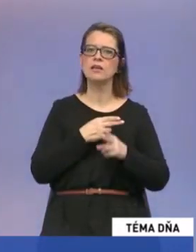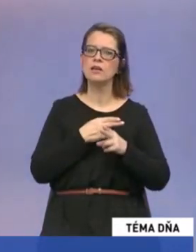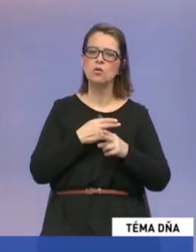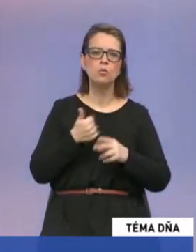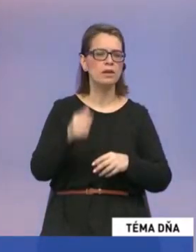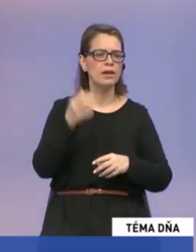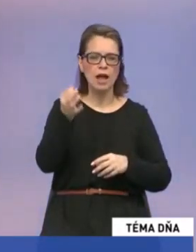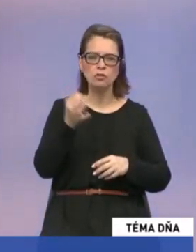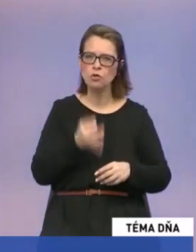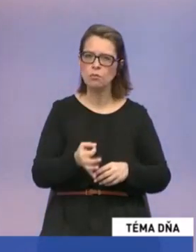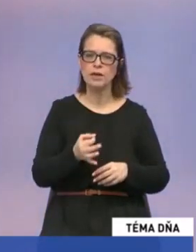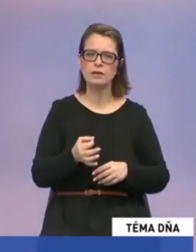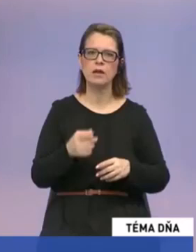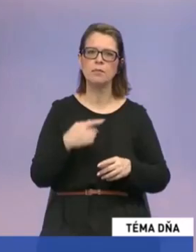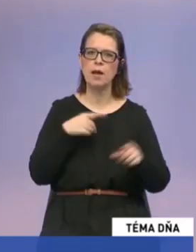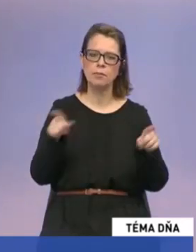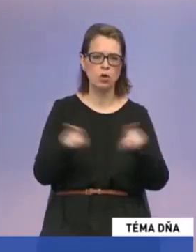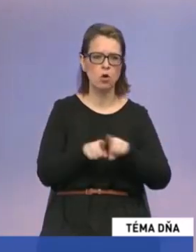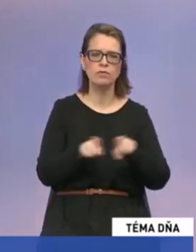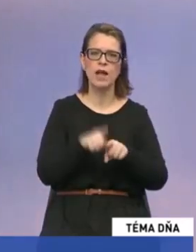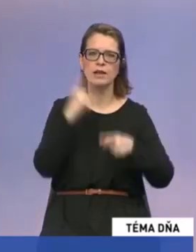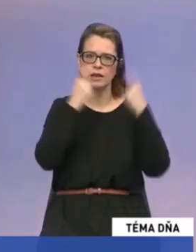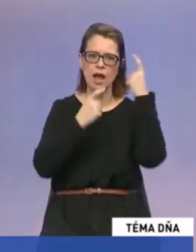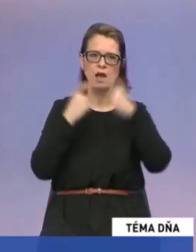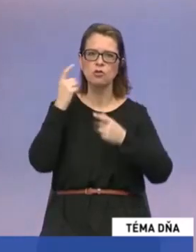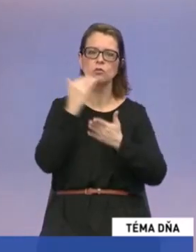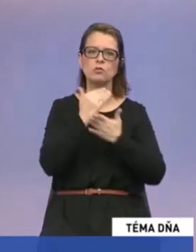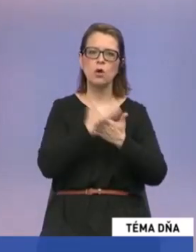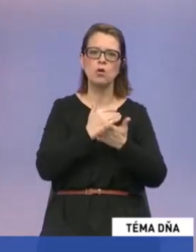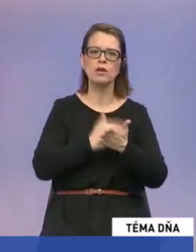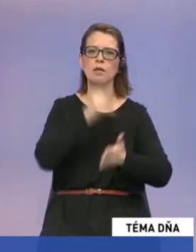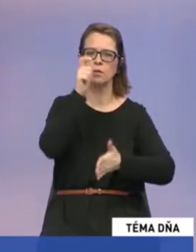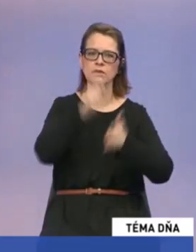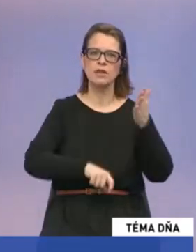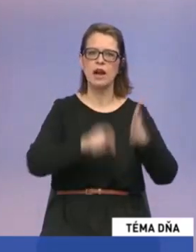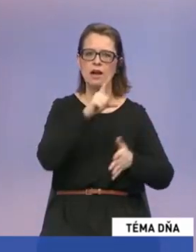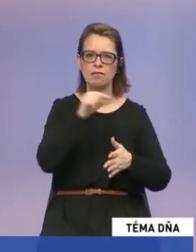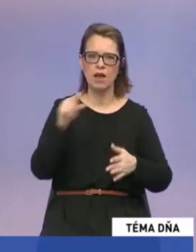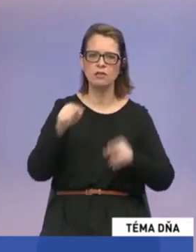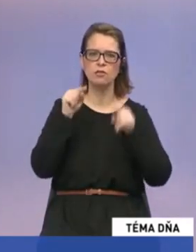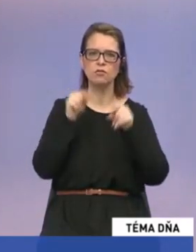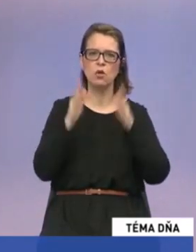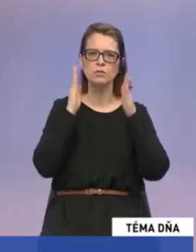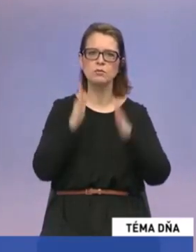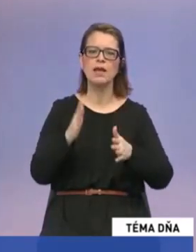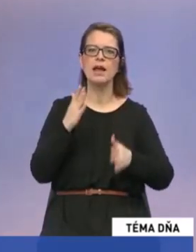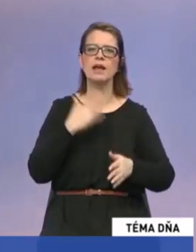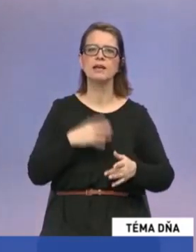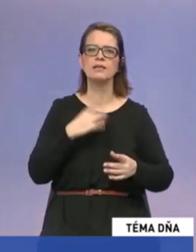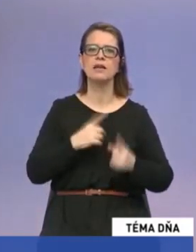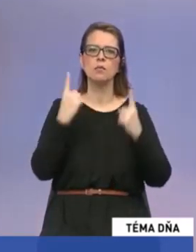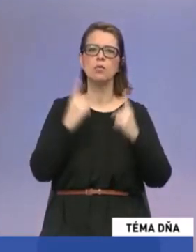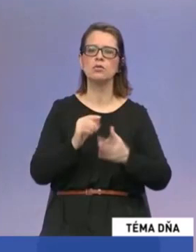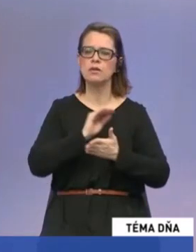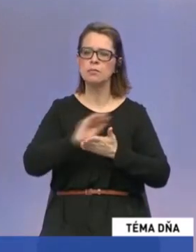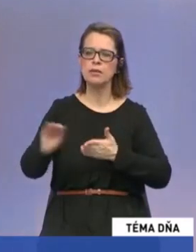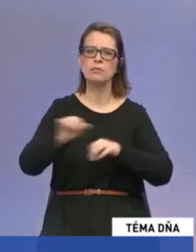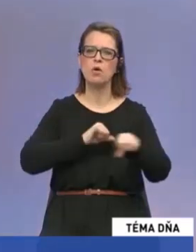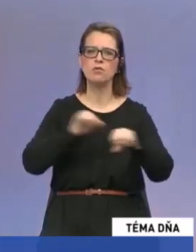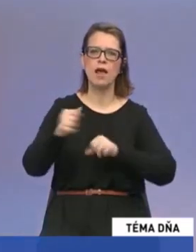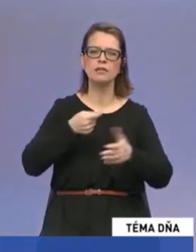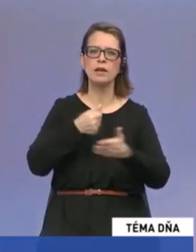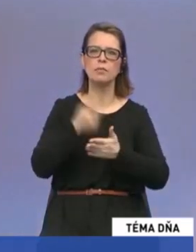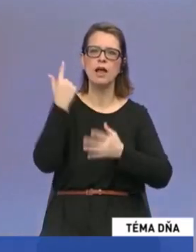na 100% stotožňujem s programom strany vlast v tom smere, že chceme postaviť mimovládky platené zo